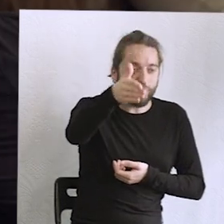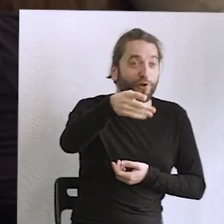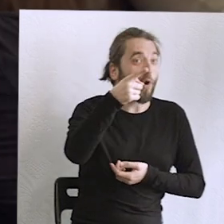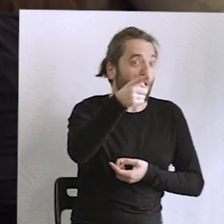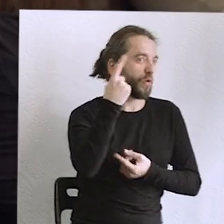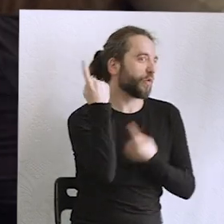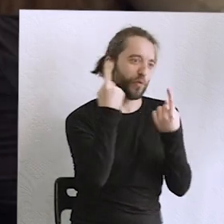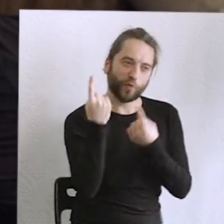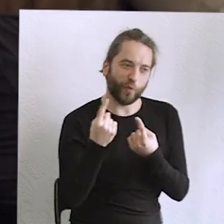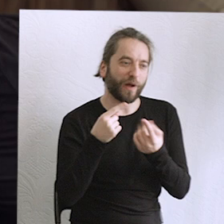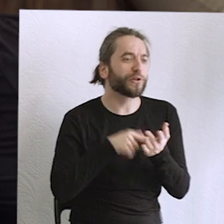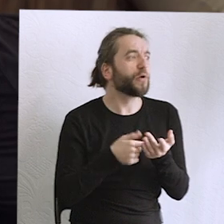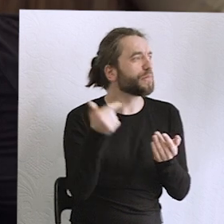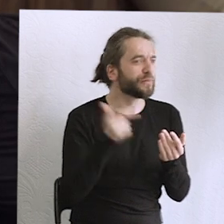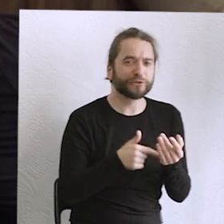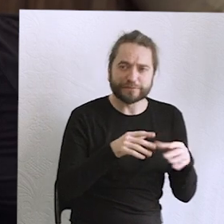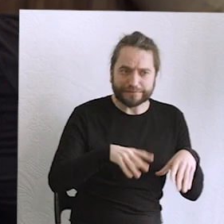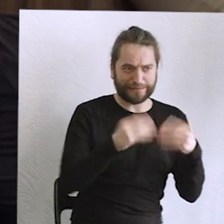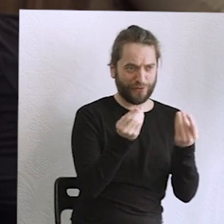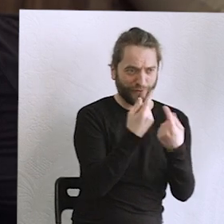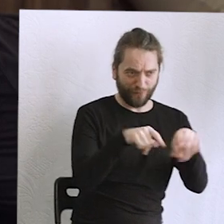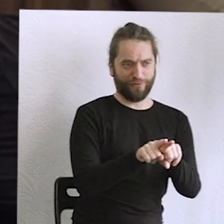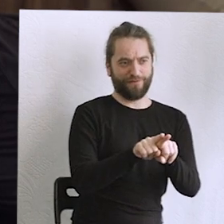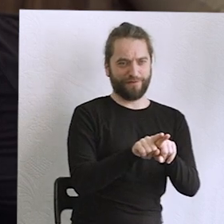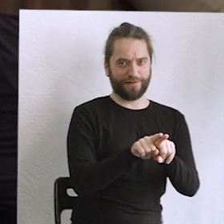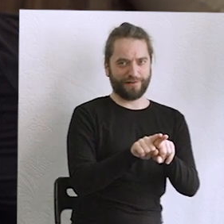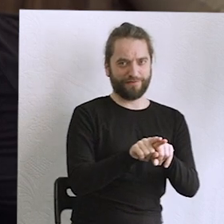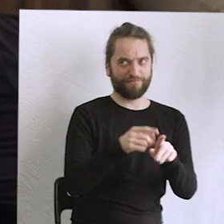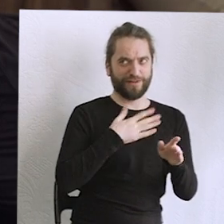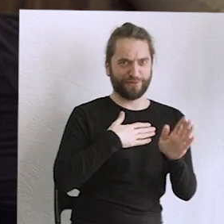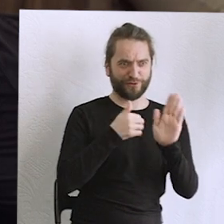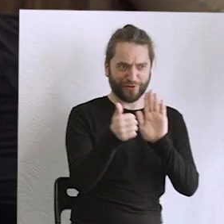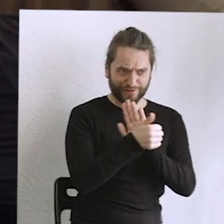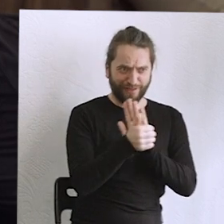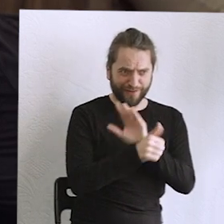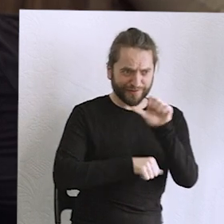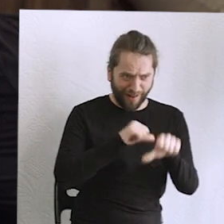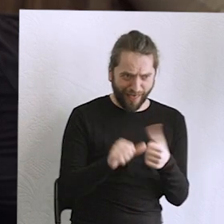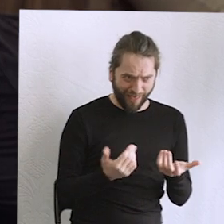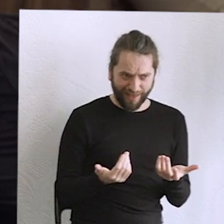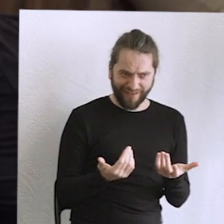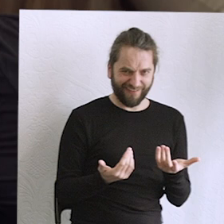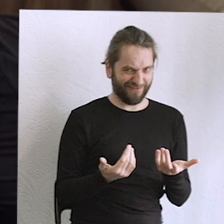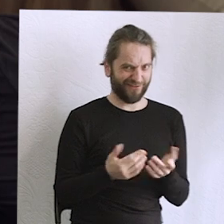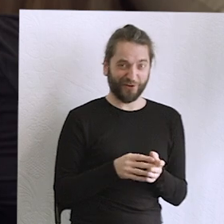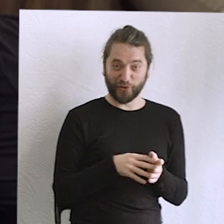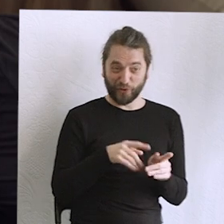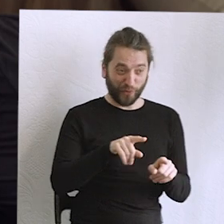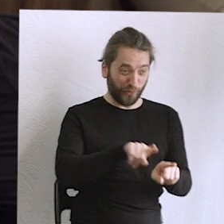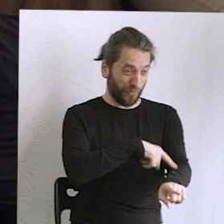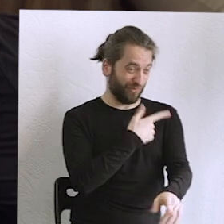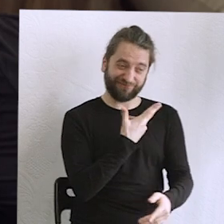nie było, to musimy je zacząć realizować, ponieważ mamy 16, o ile dobrze liczę, lat, więc to nie jest dużo.